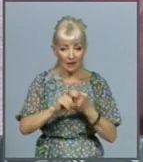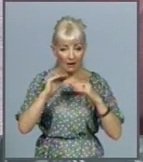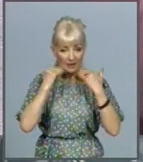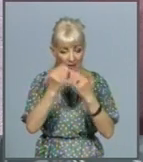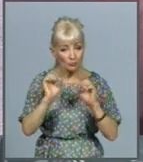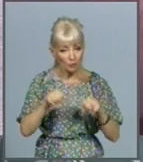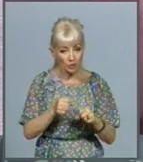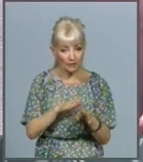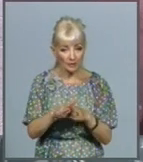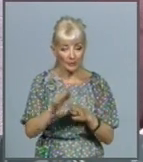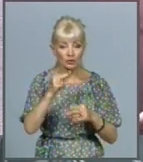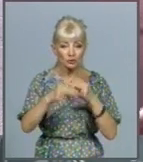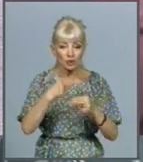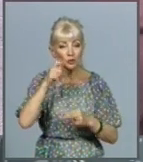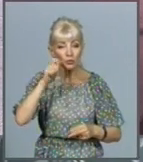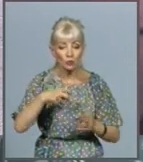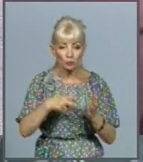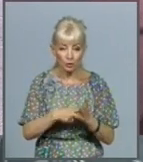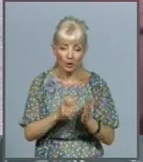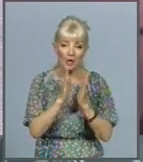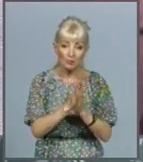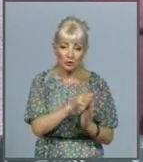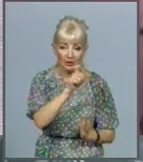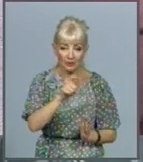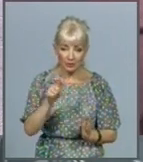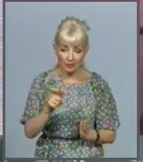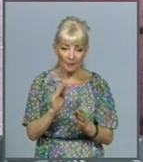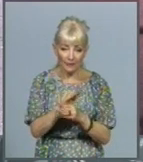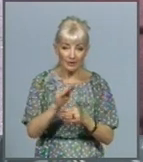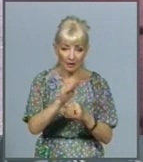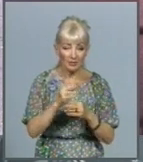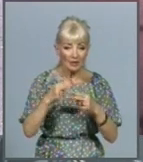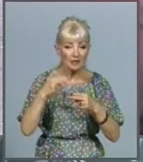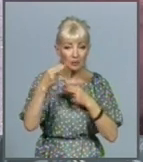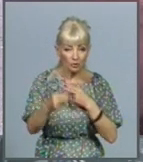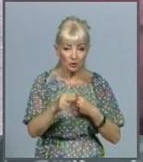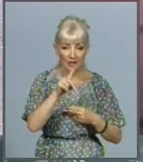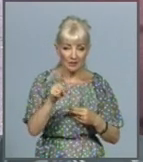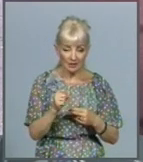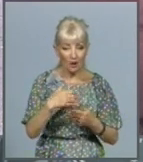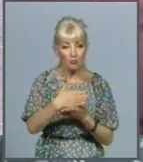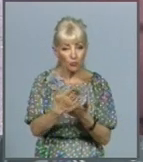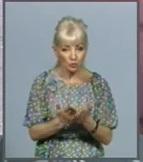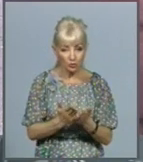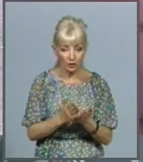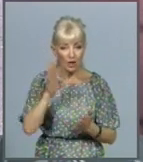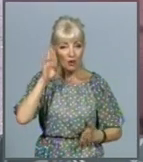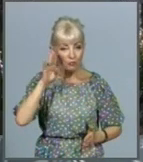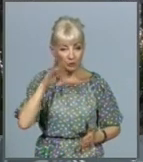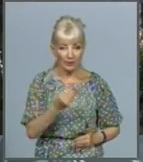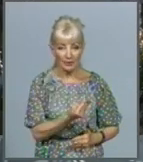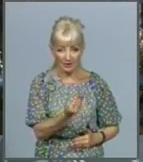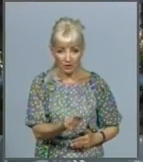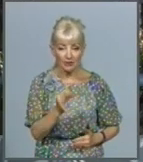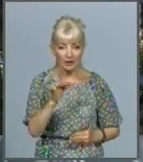комунальники закликають своїх абонентів не накопичувати заборгованості за надані їм послуги водопостачання та водовідведення.